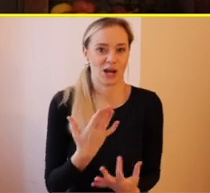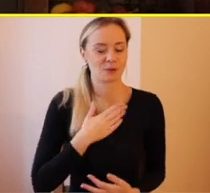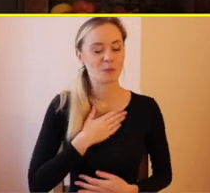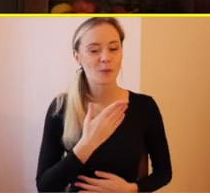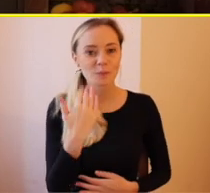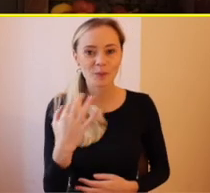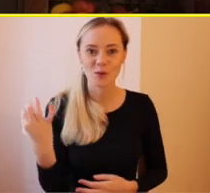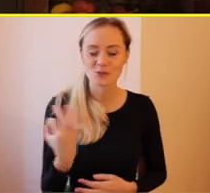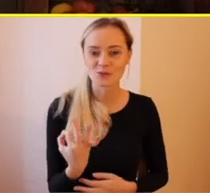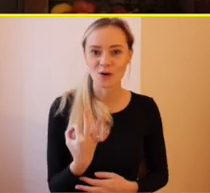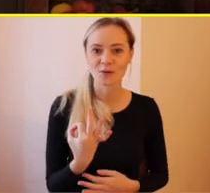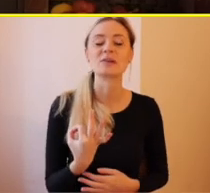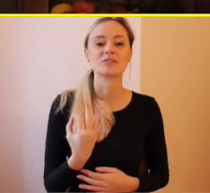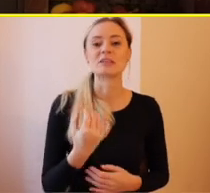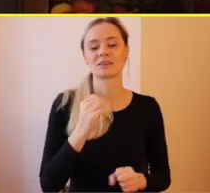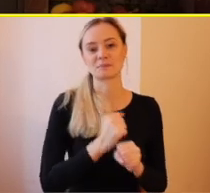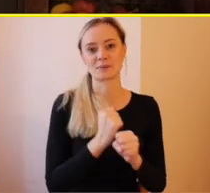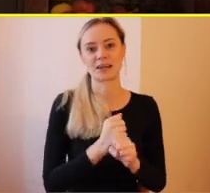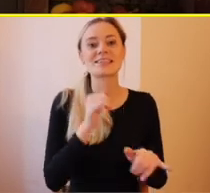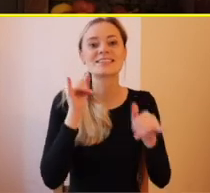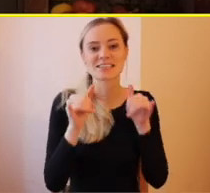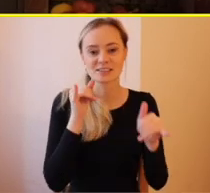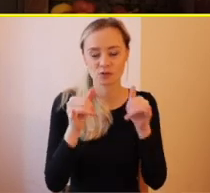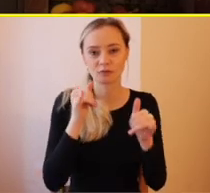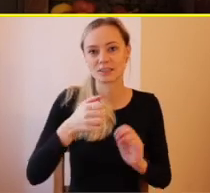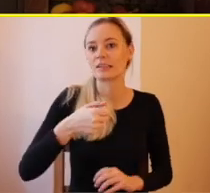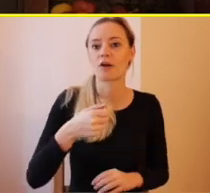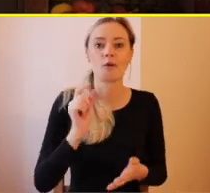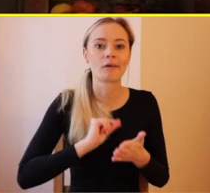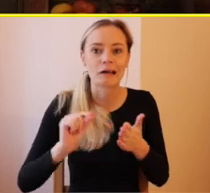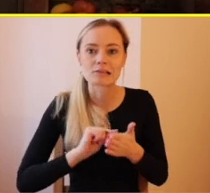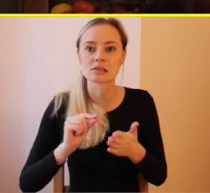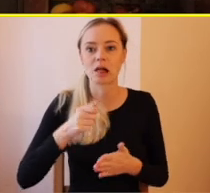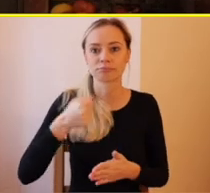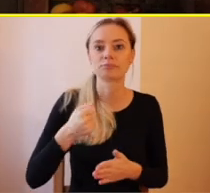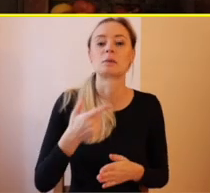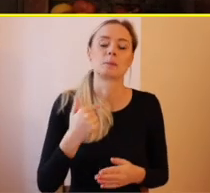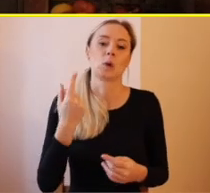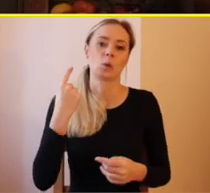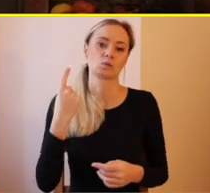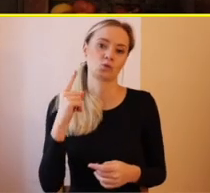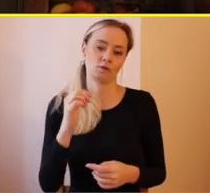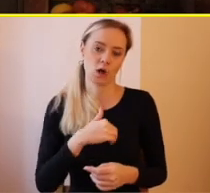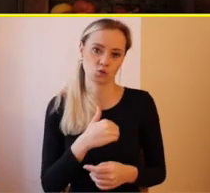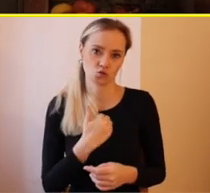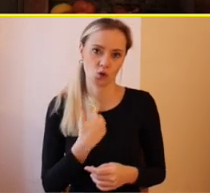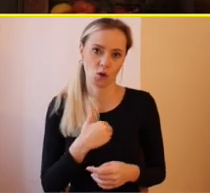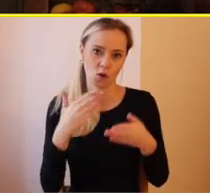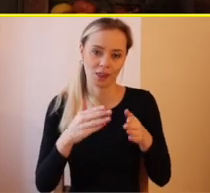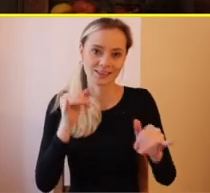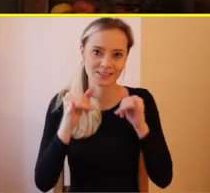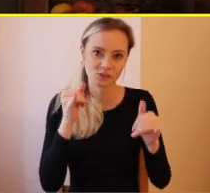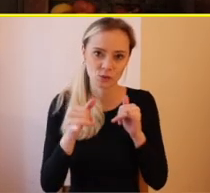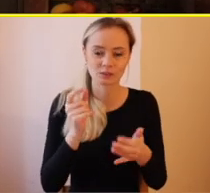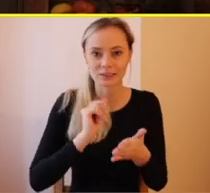robiť v cestovnom ruchu, takže vlastne som si tu urobila aj cestovný ruchneť školu. Potom našla